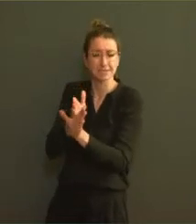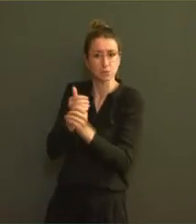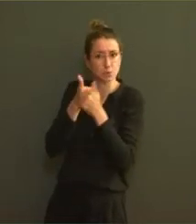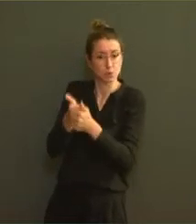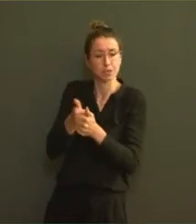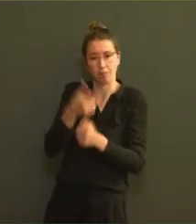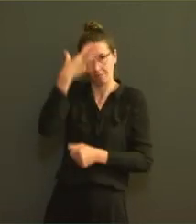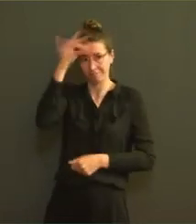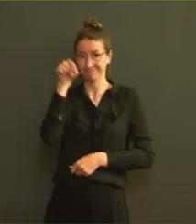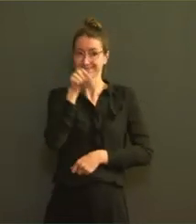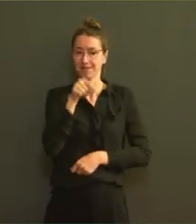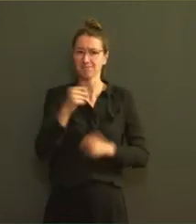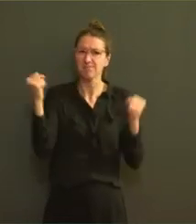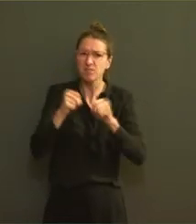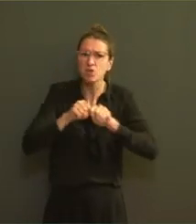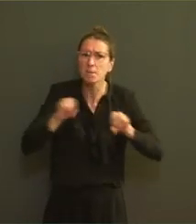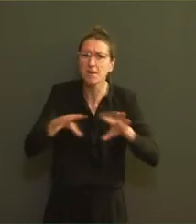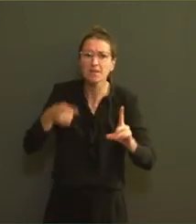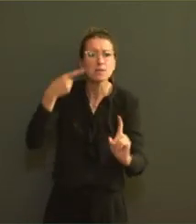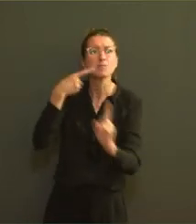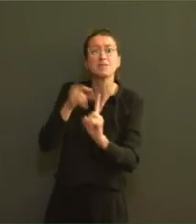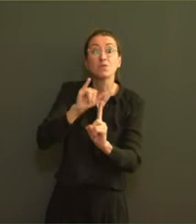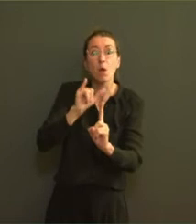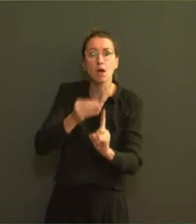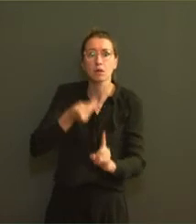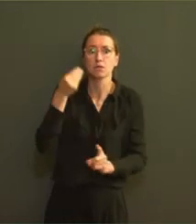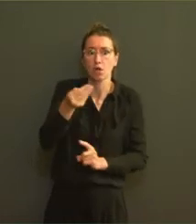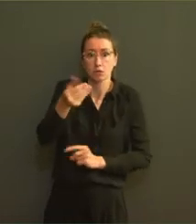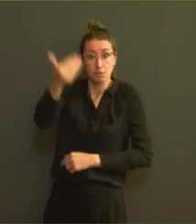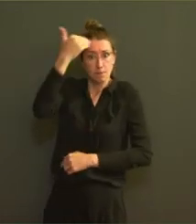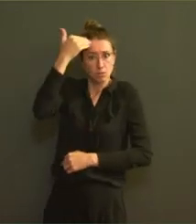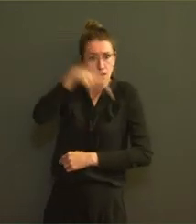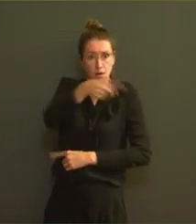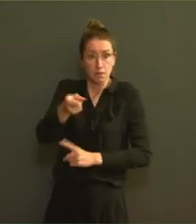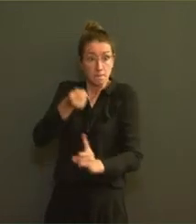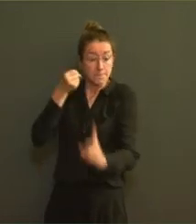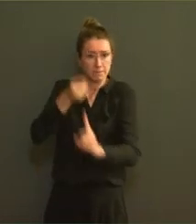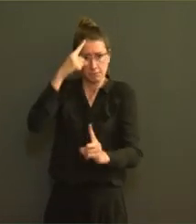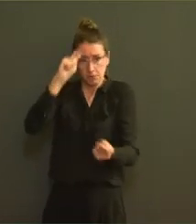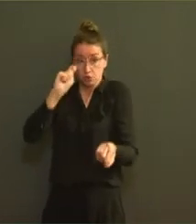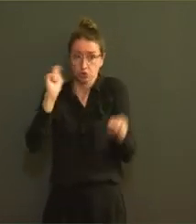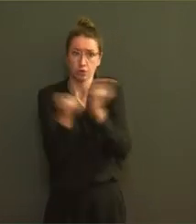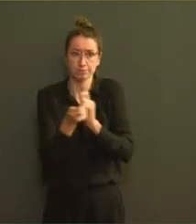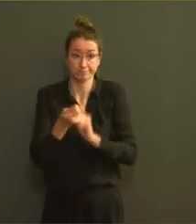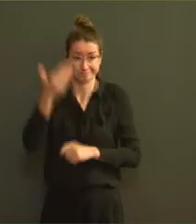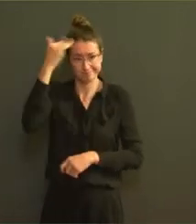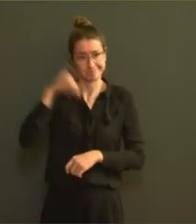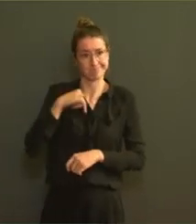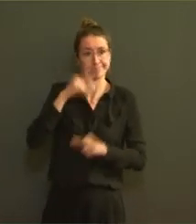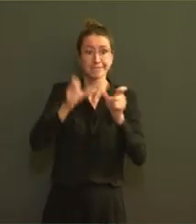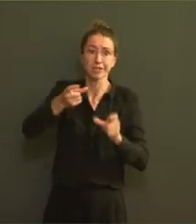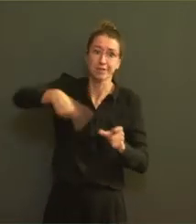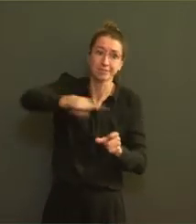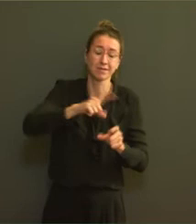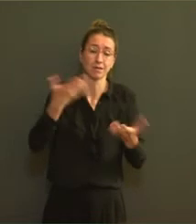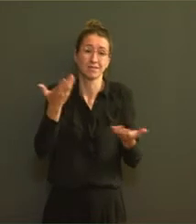un changement durable de mentalité en s'adressant également à des catégories de population parfois plus difficiles d'accès. On pense par exemple aux populations